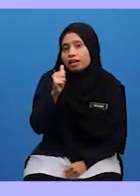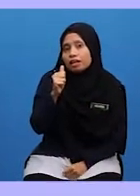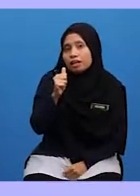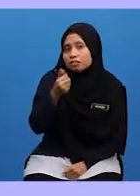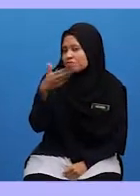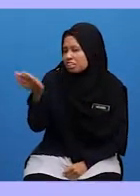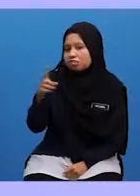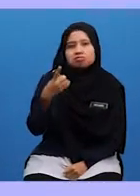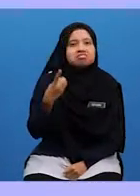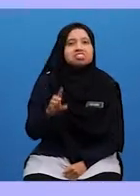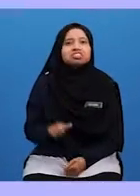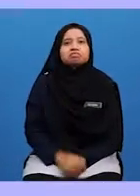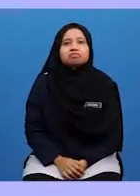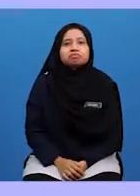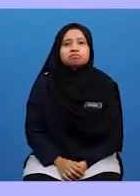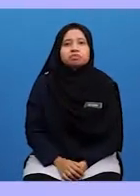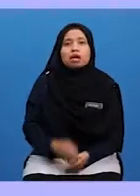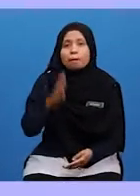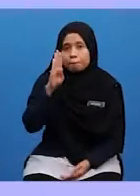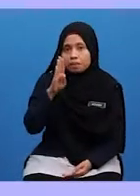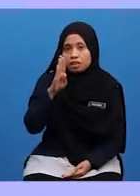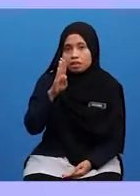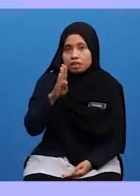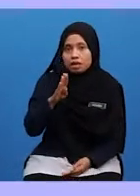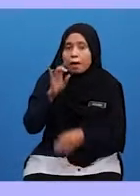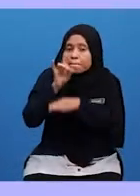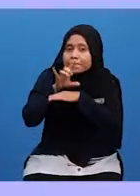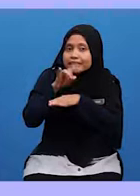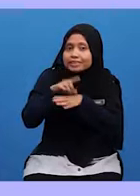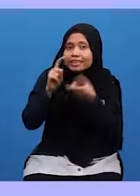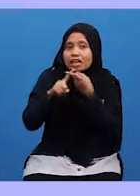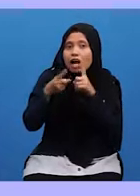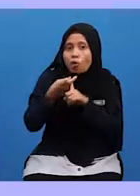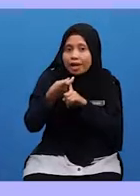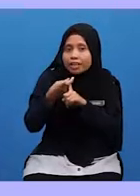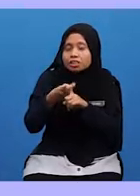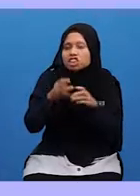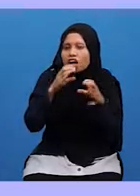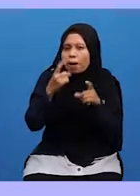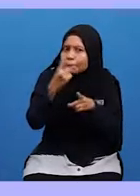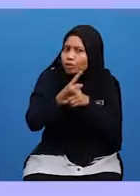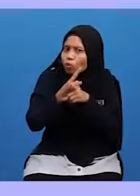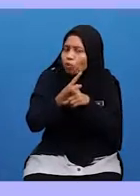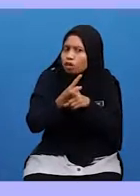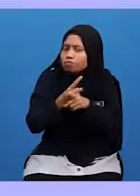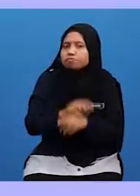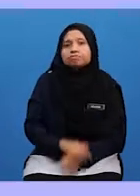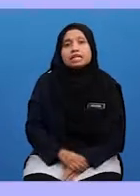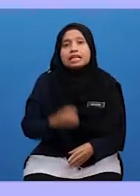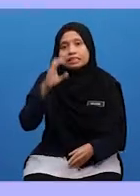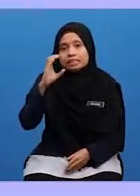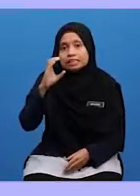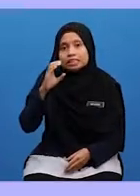Membiarkan Kawan Tersebut B Menasihati Kawan Supaya Bercakap Benar